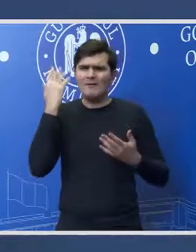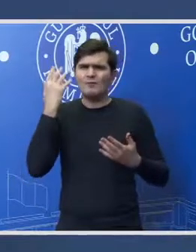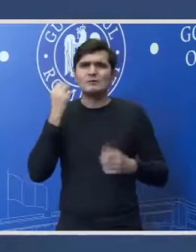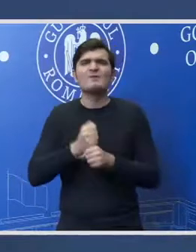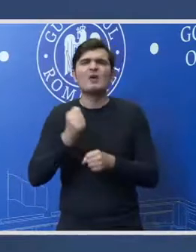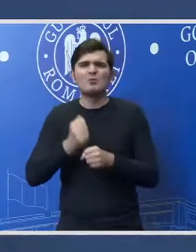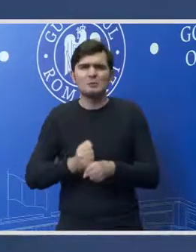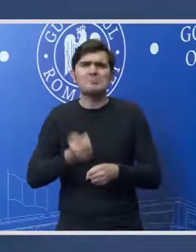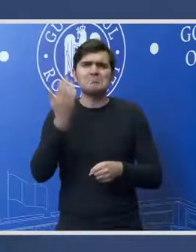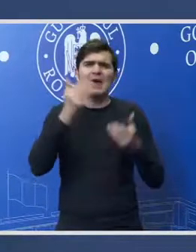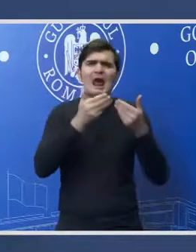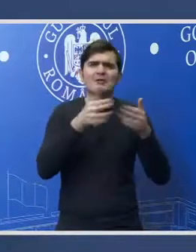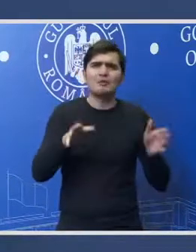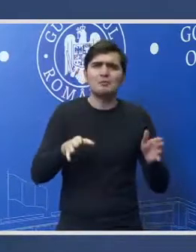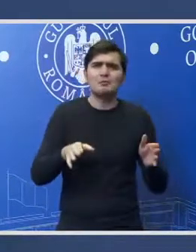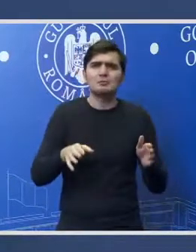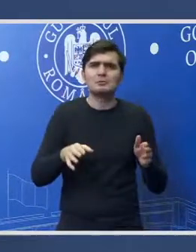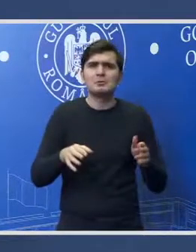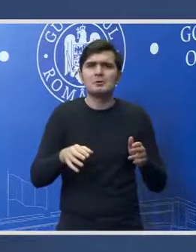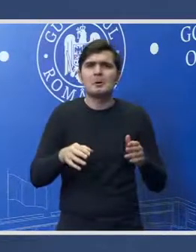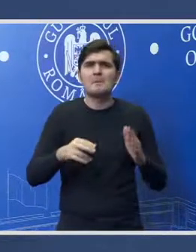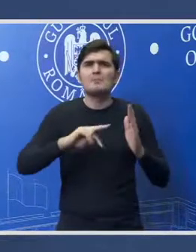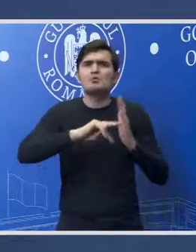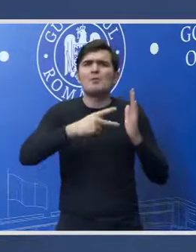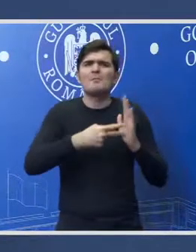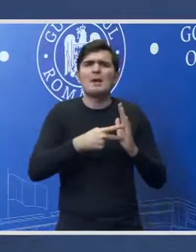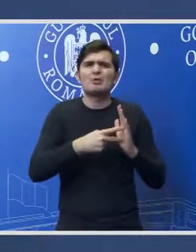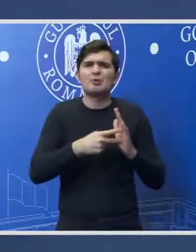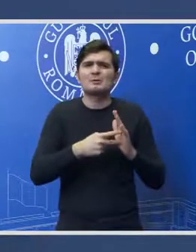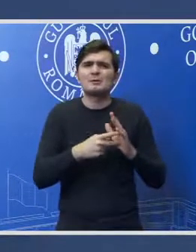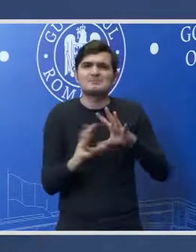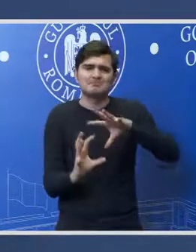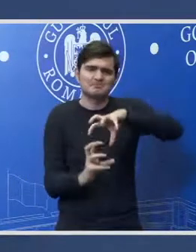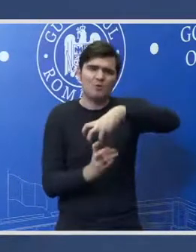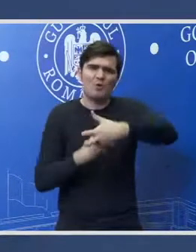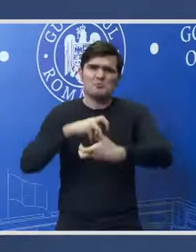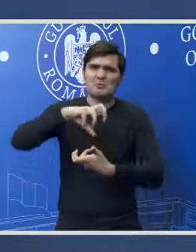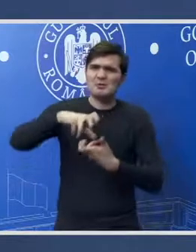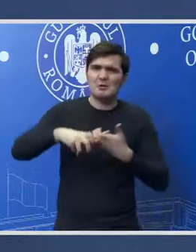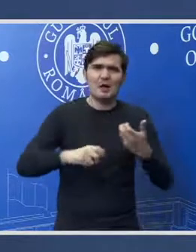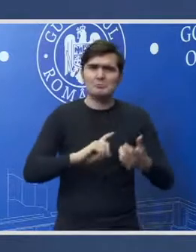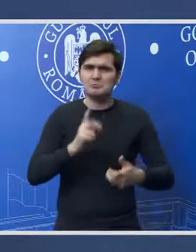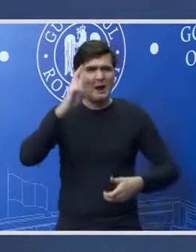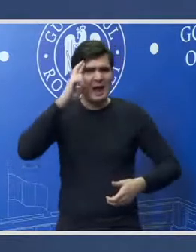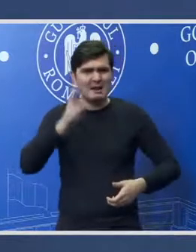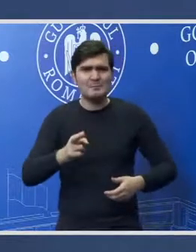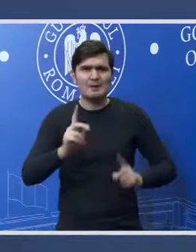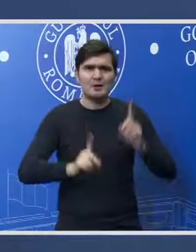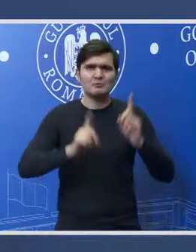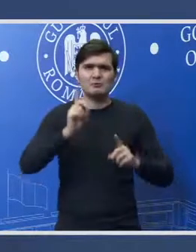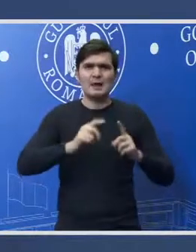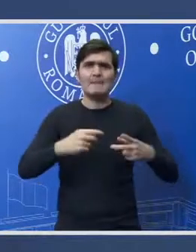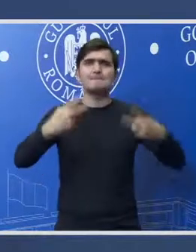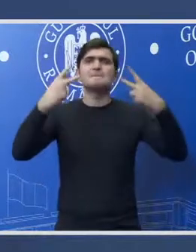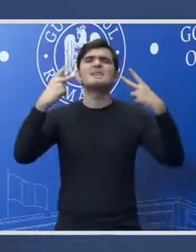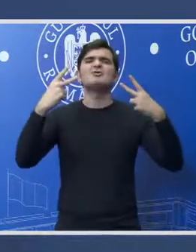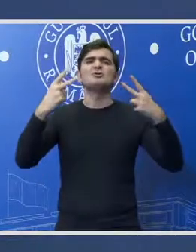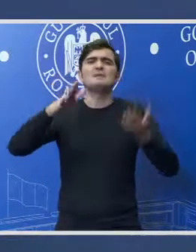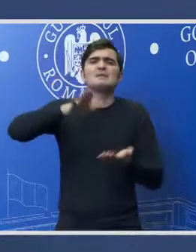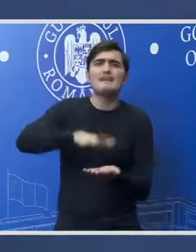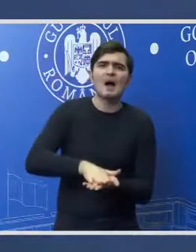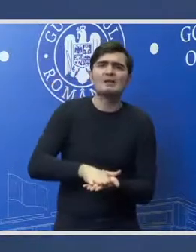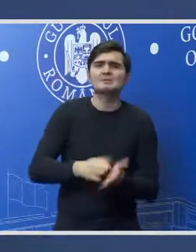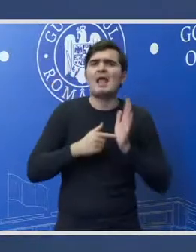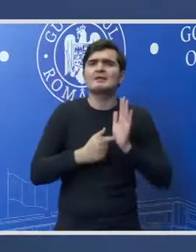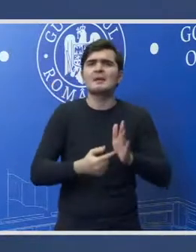început într-un mod contorsionat cu nerespectarea unor principii fundamentale cum ar fi